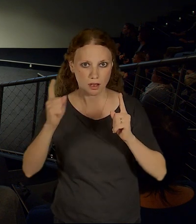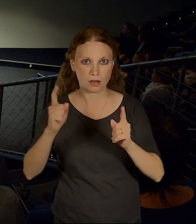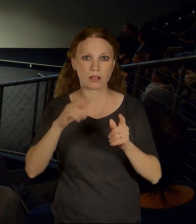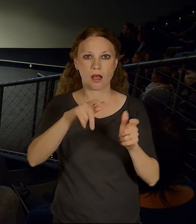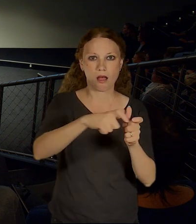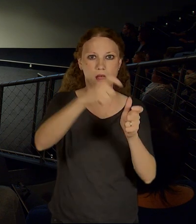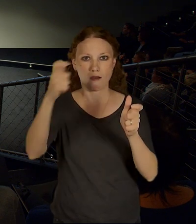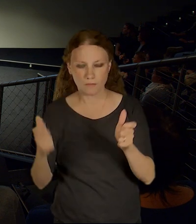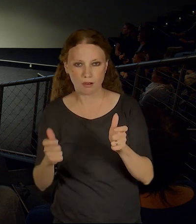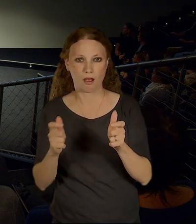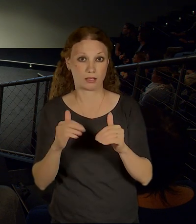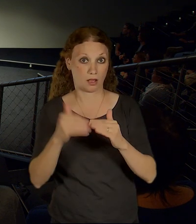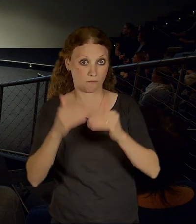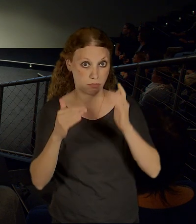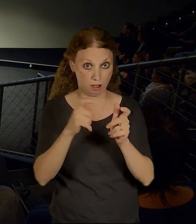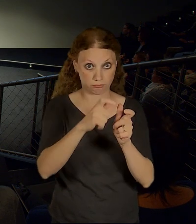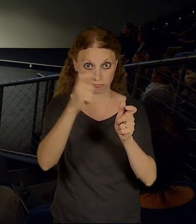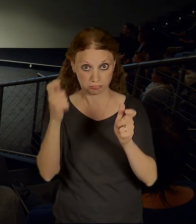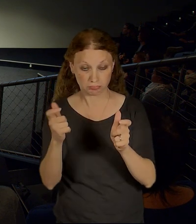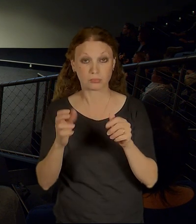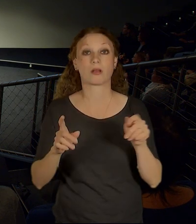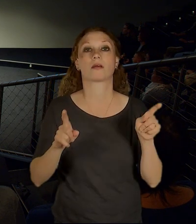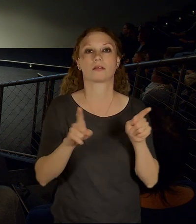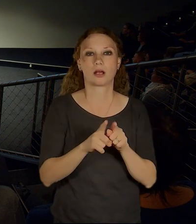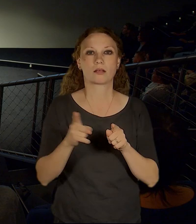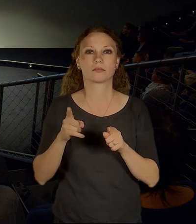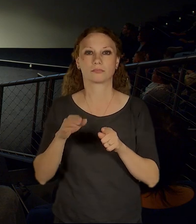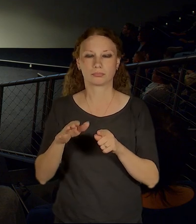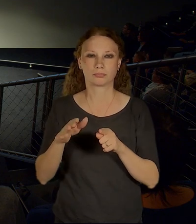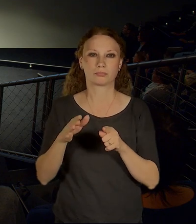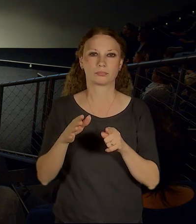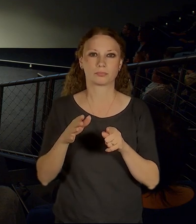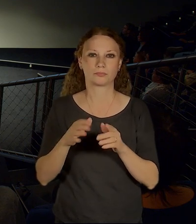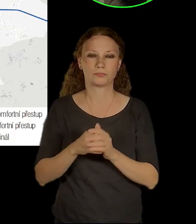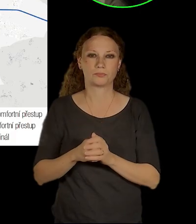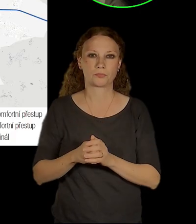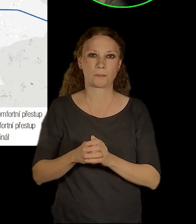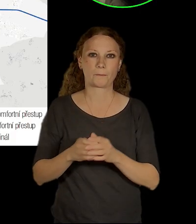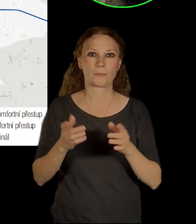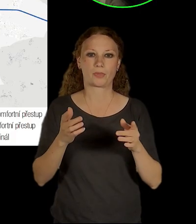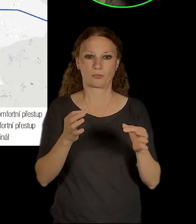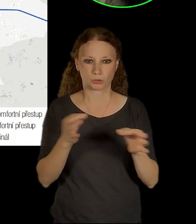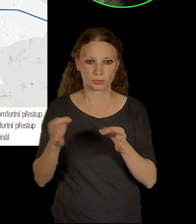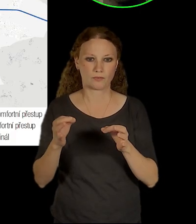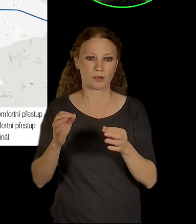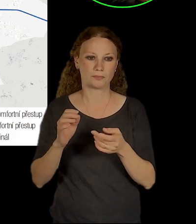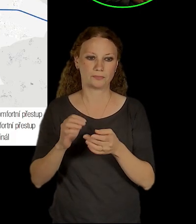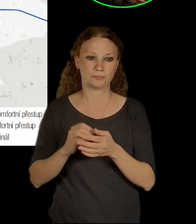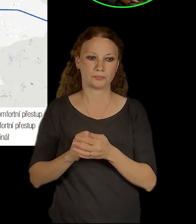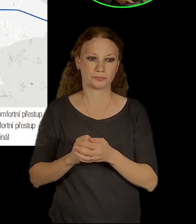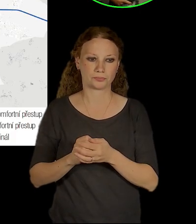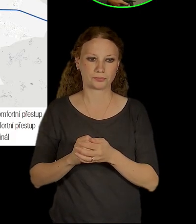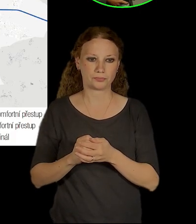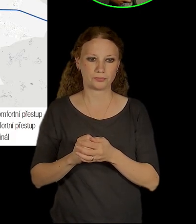V plánu je také zastavení vlastně pro tangenciální linky, které vlastně budou jezdit tudy a propojí se s konečnou